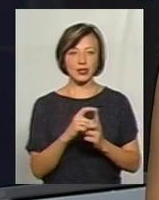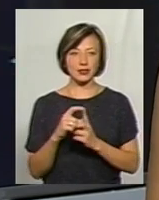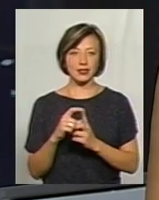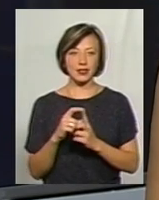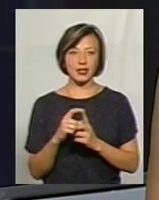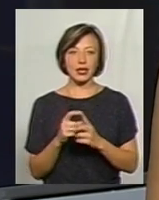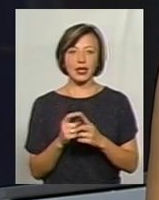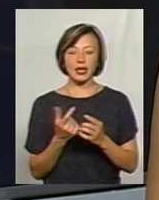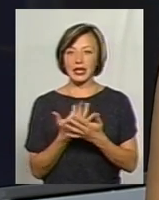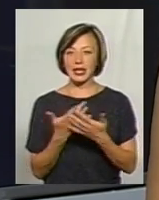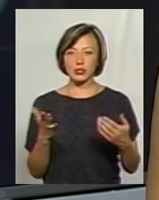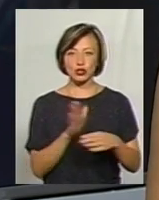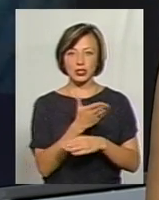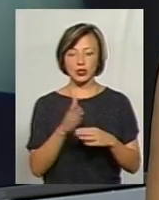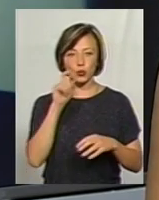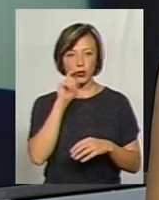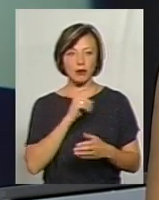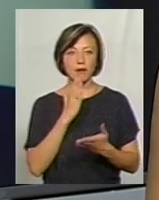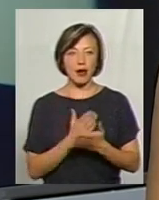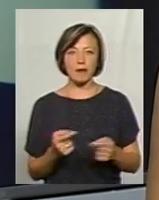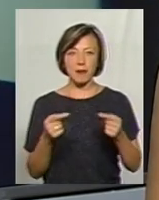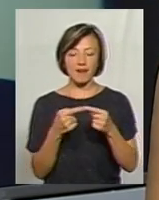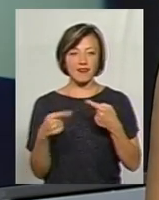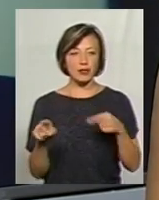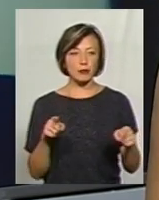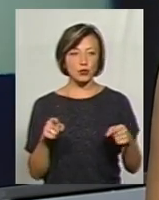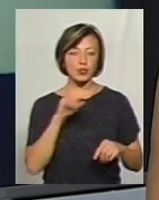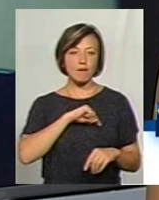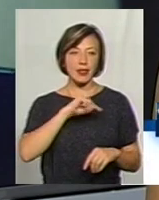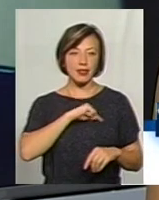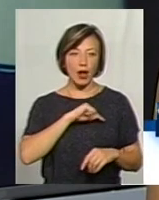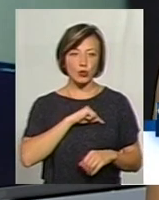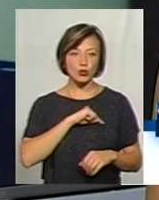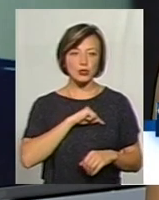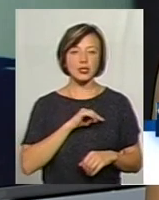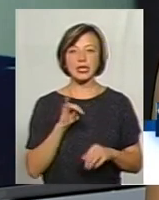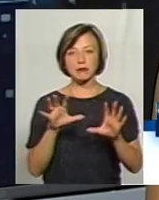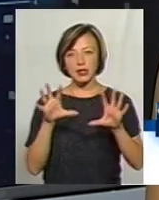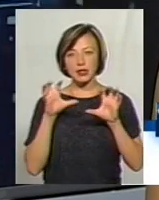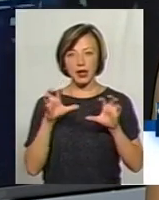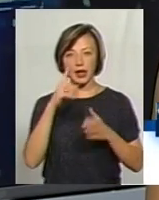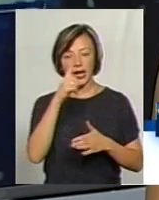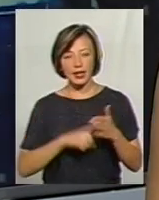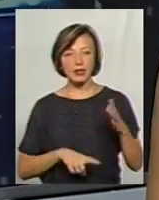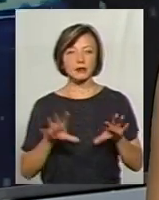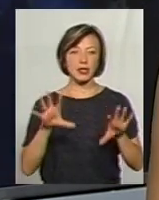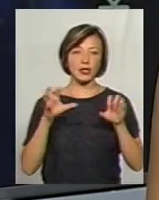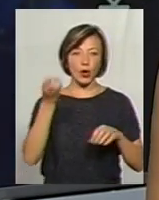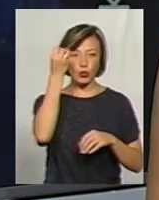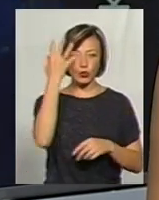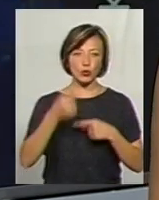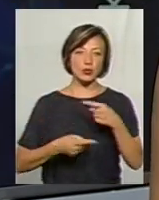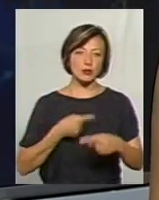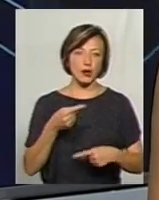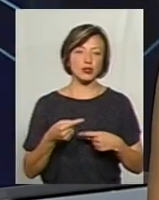різні частини України мають певні відмінності в ментальності і щодо сприйняття релігії, щодо сприйняття культурної